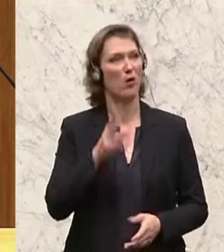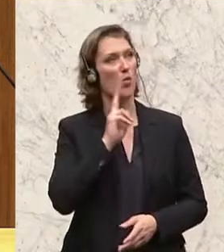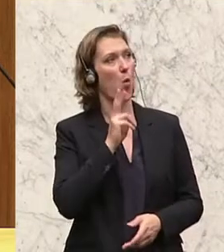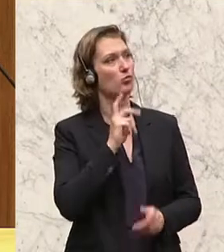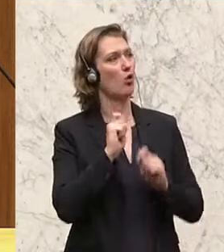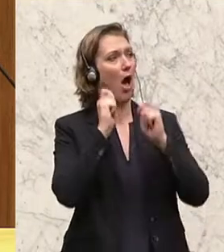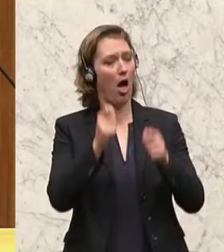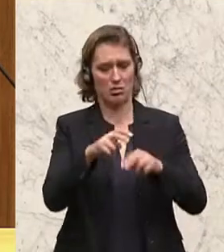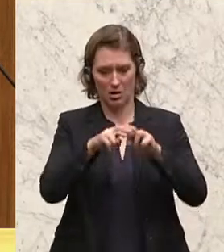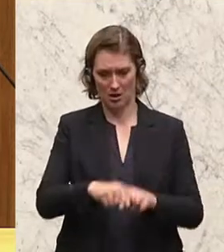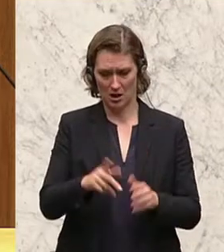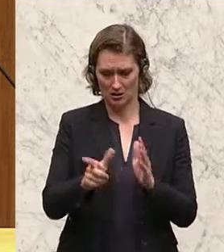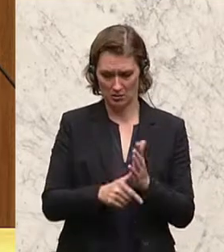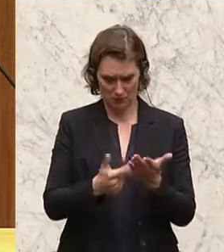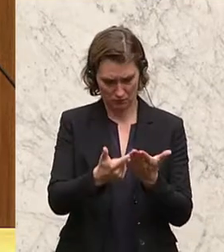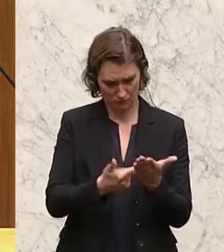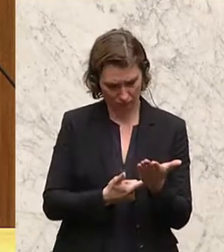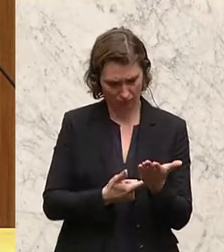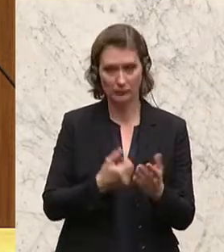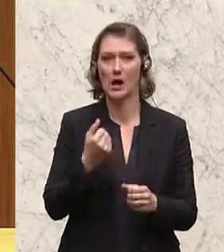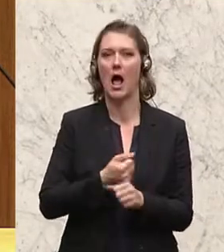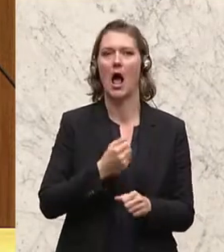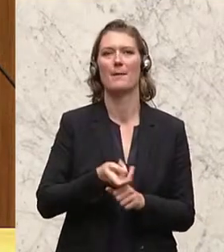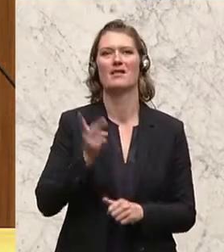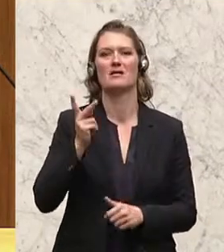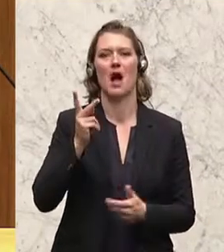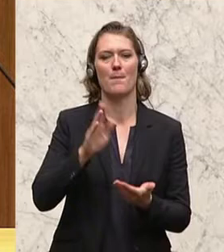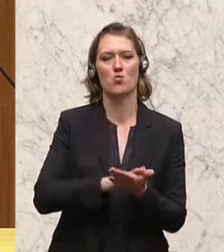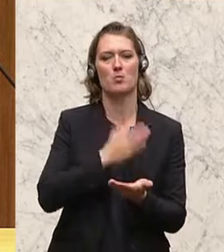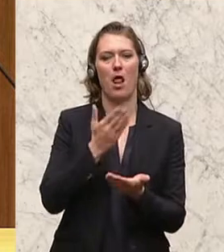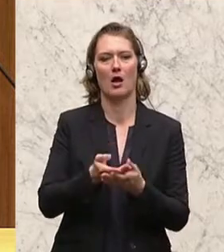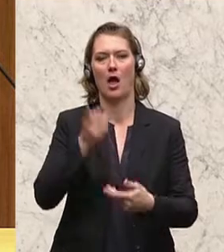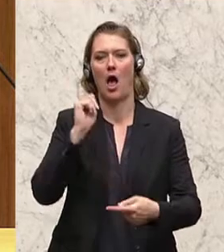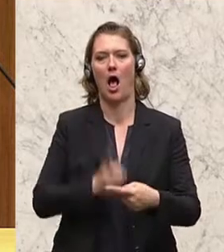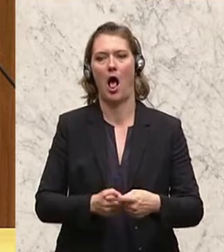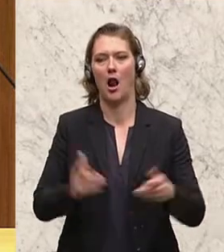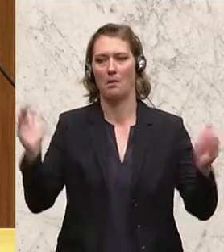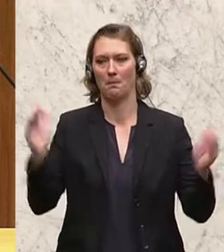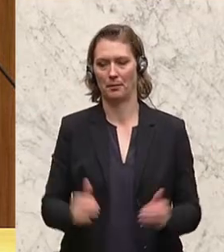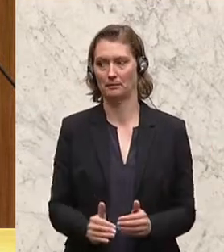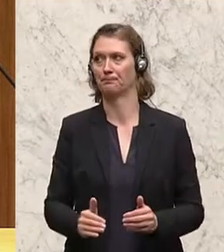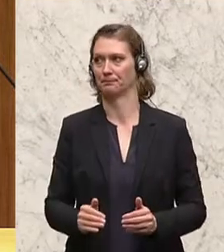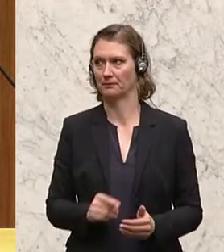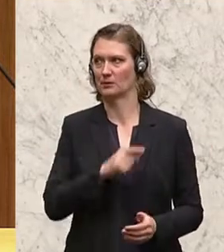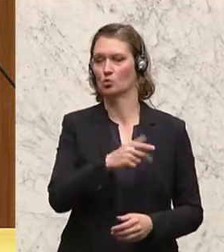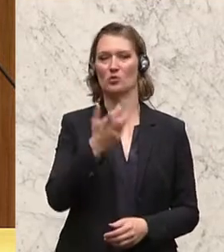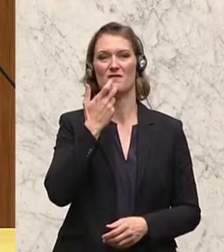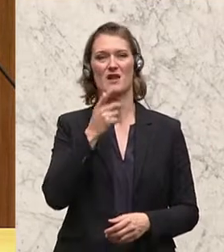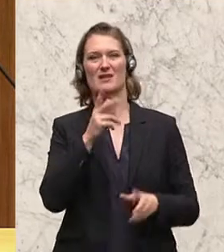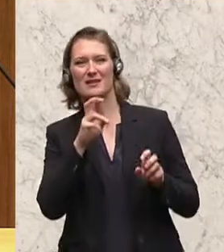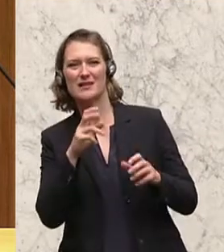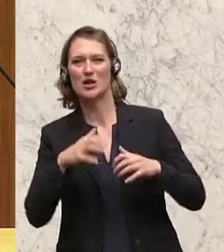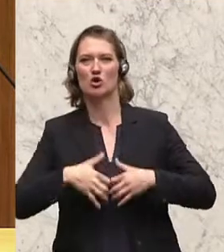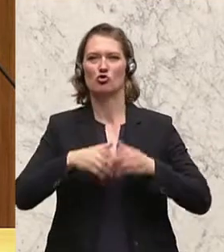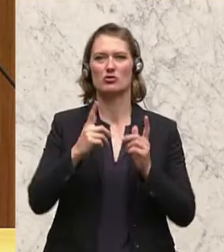Entschließungsantrag? Über die Arbeiterkammerumlage, die Halbierung der Arbeiterkammerumlage. Ihnen geht es nicht um